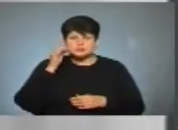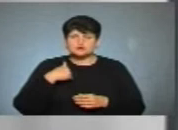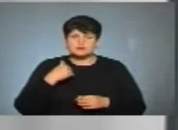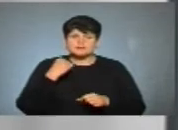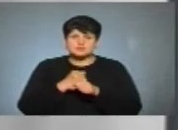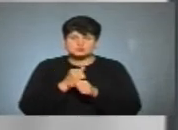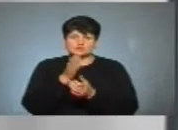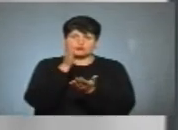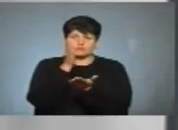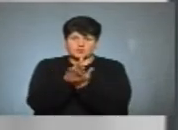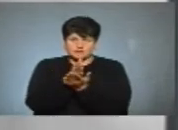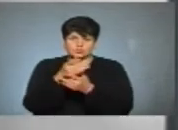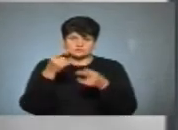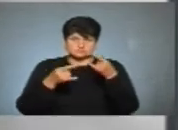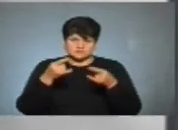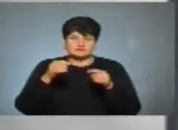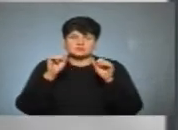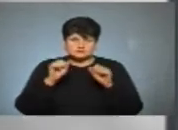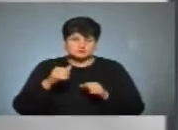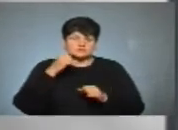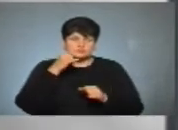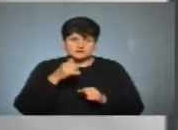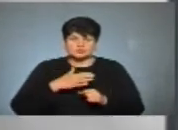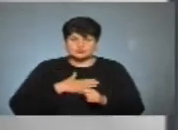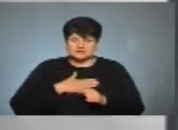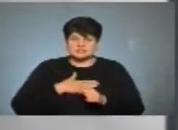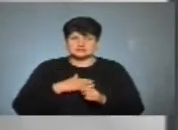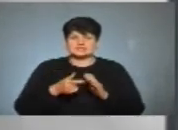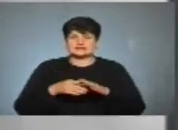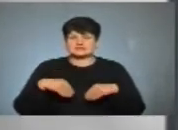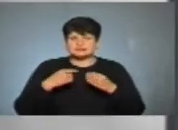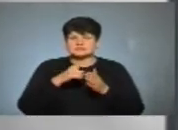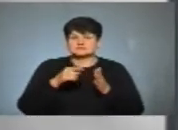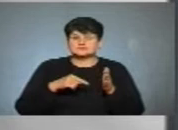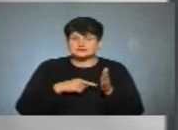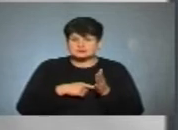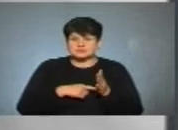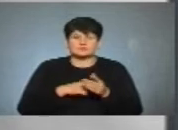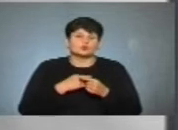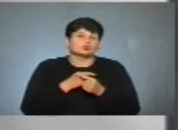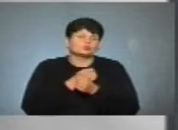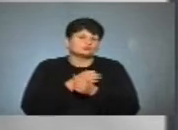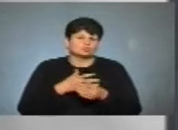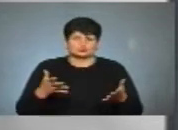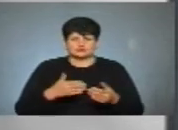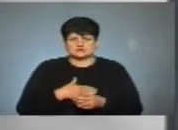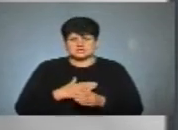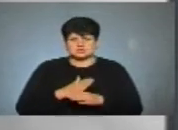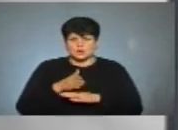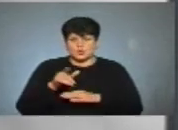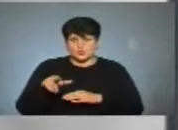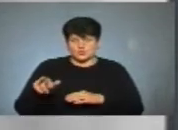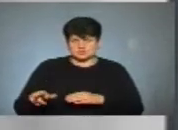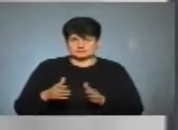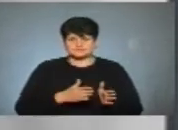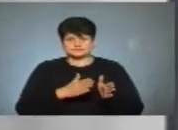працюємо у прямому етері. Тож ви можете телефонувати до нас у студію та ставити запитання будь-кому із наших гостей. А ми переходимо до